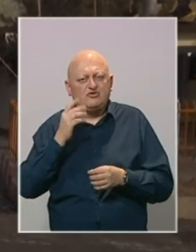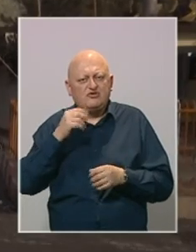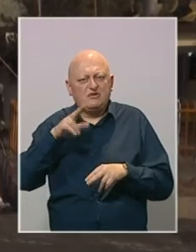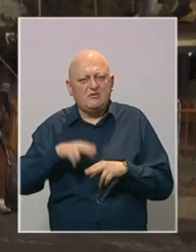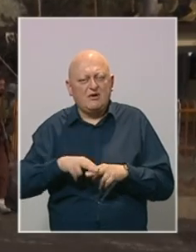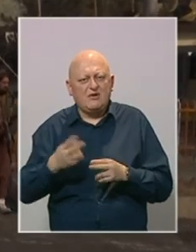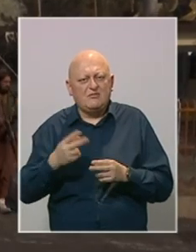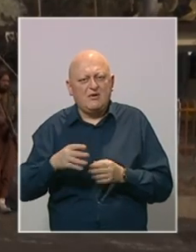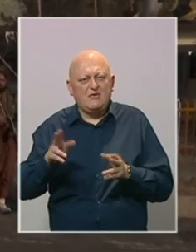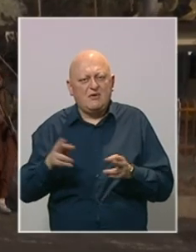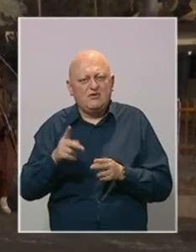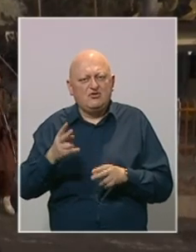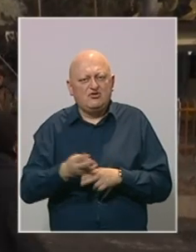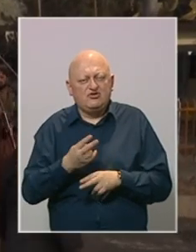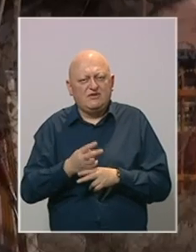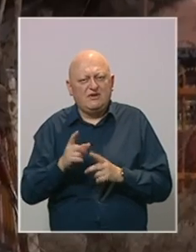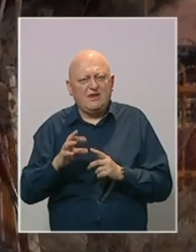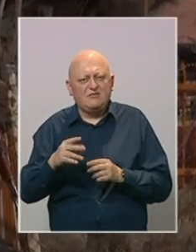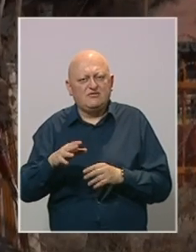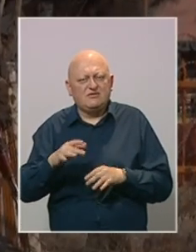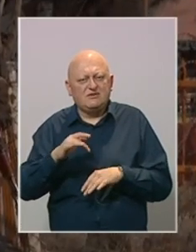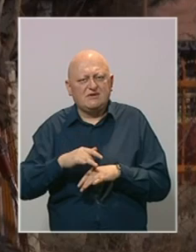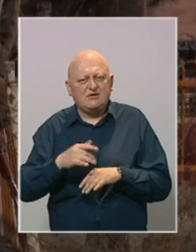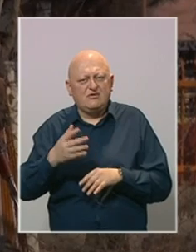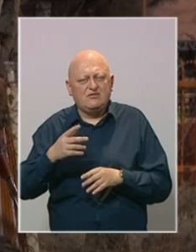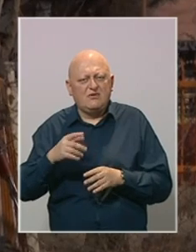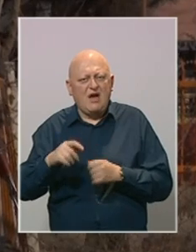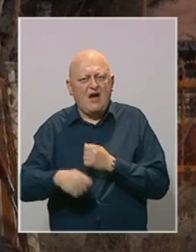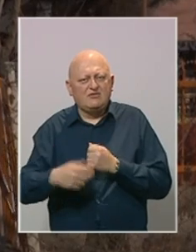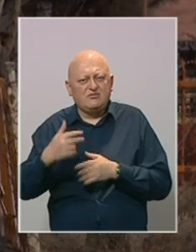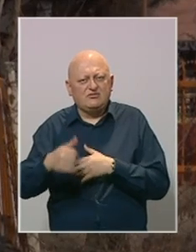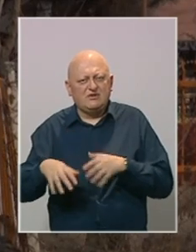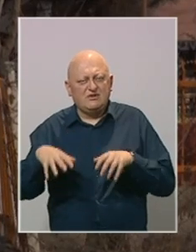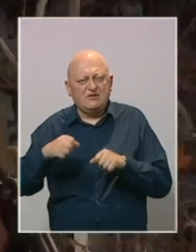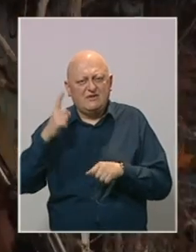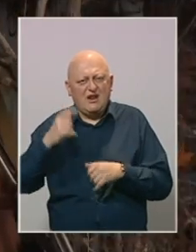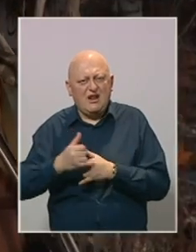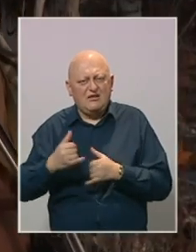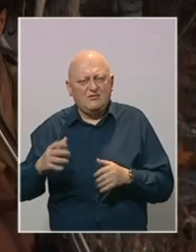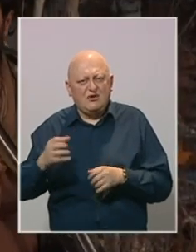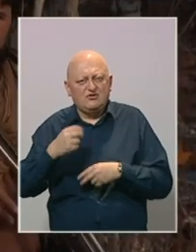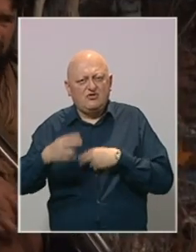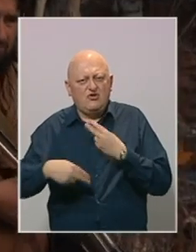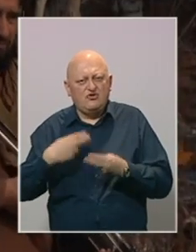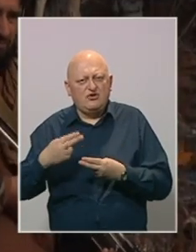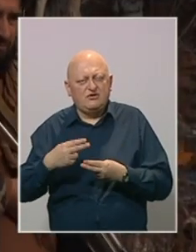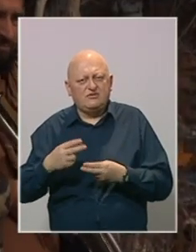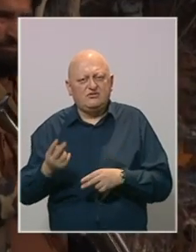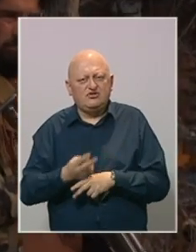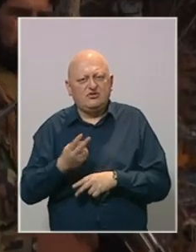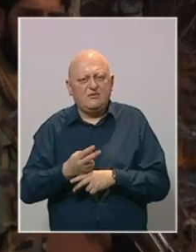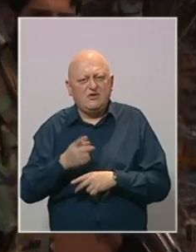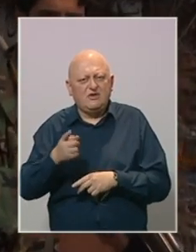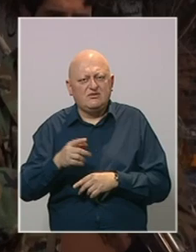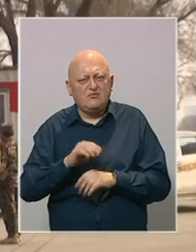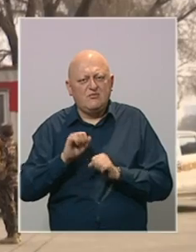ljudskih prava kao i manjina u toj zemlji. Talibani su sredinom kolovoza prošle godine zauzeli glavni grad i preuzeli kontrolu nad državom,